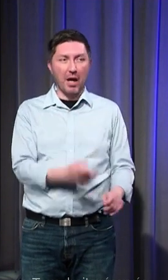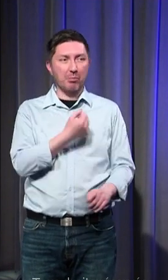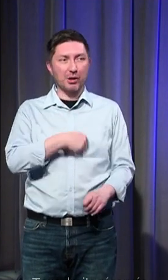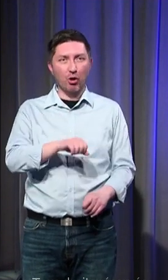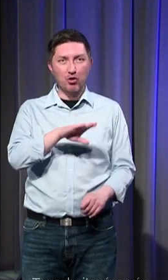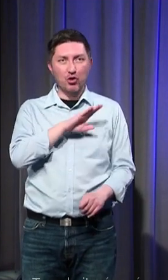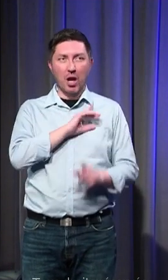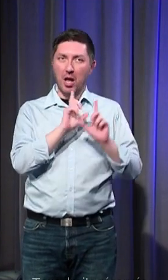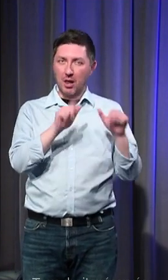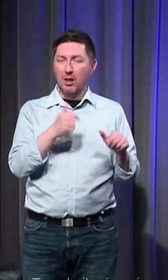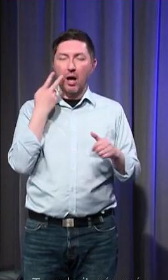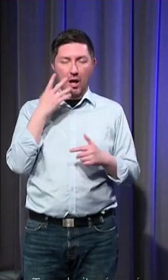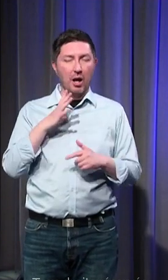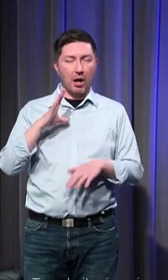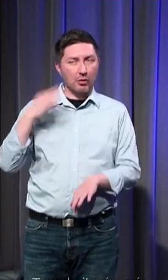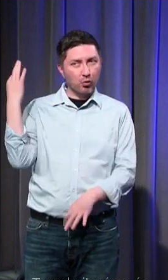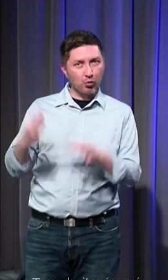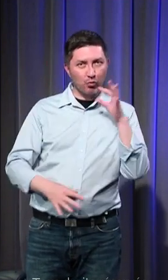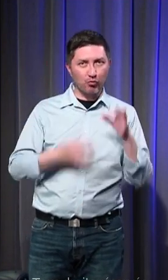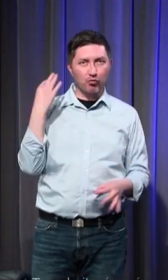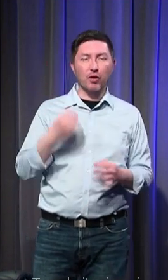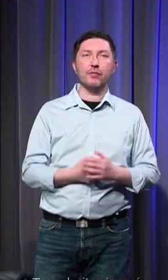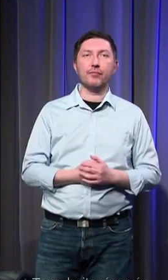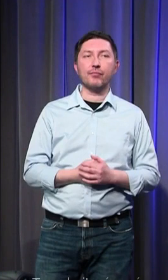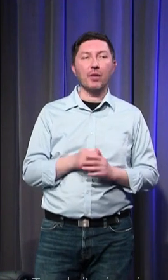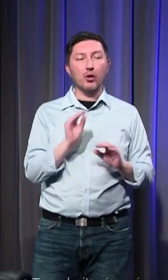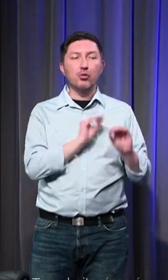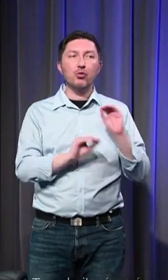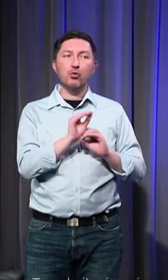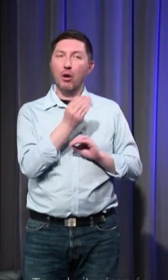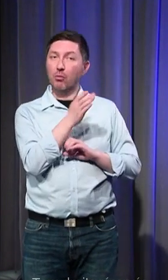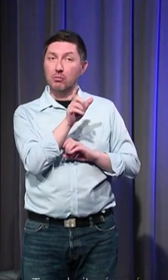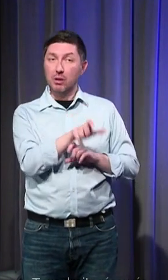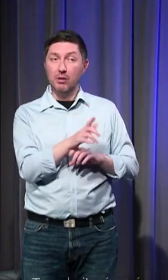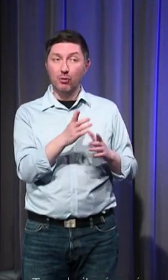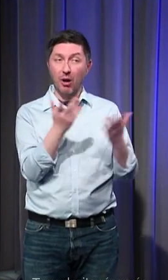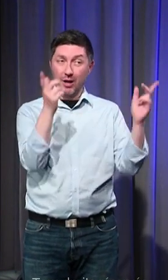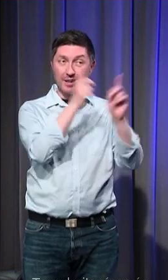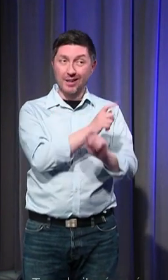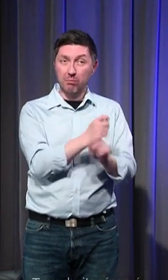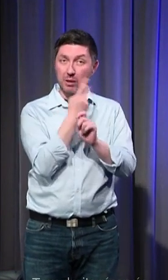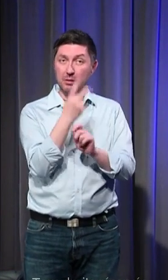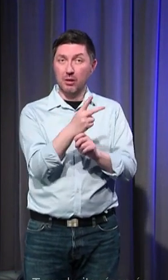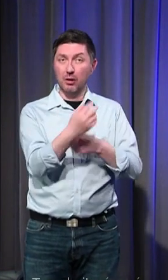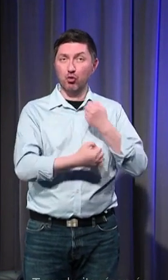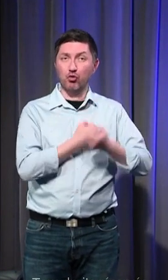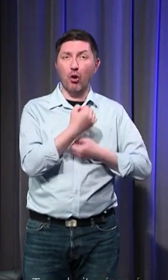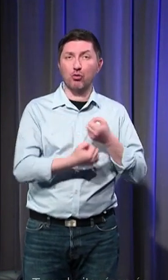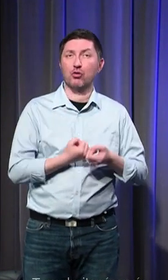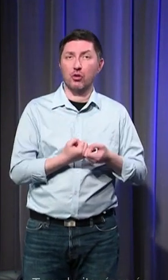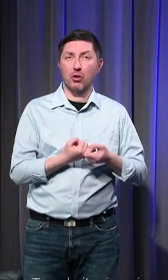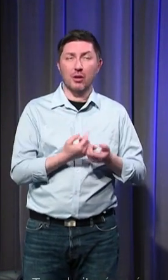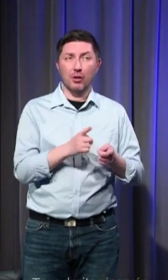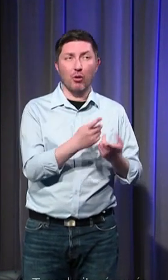le mettre en évidence prendre soin de l'autre c'est respecter sa souffrance c'est se l